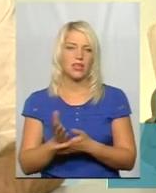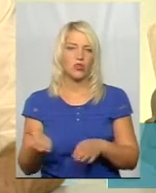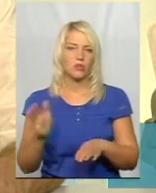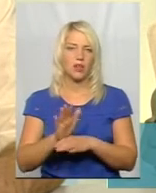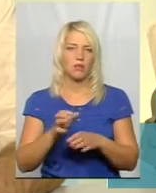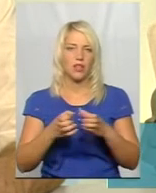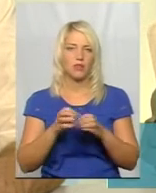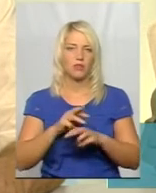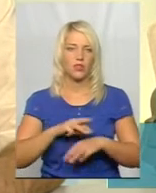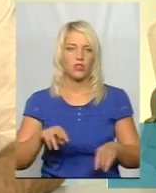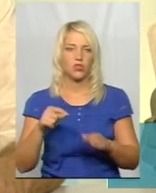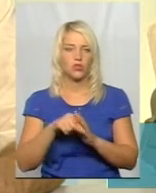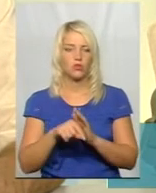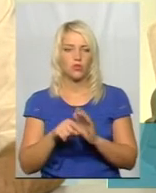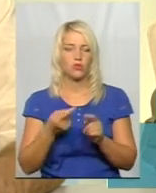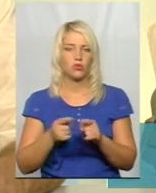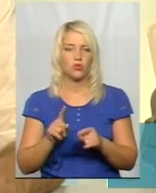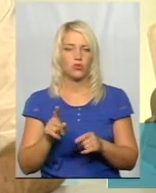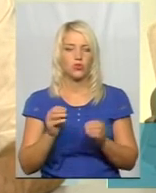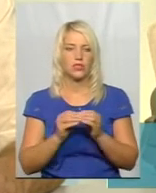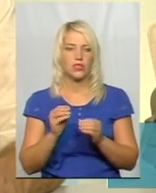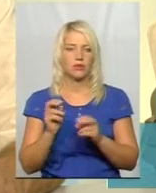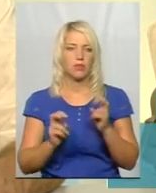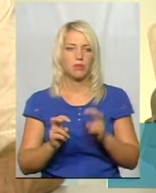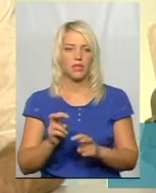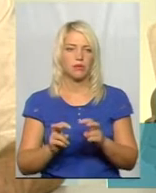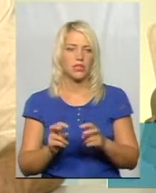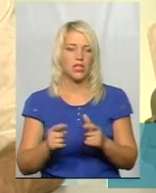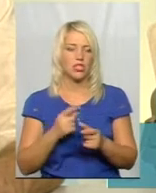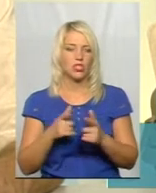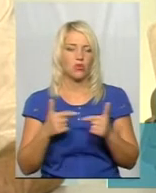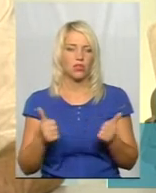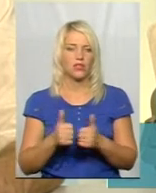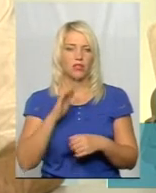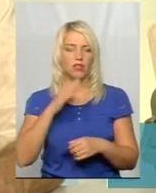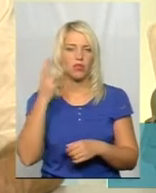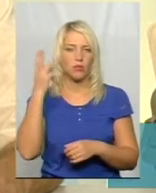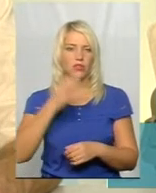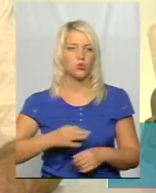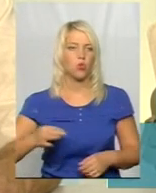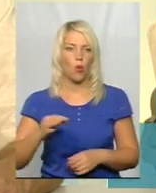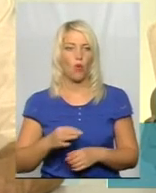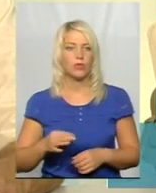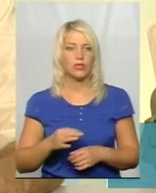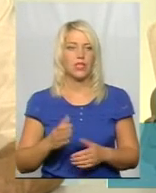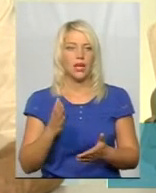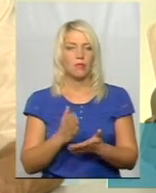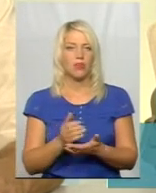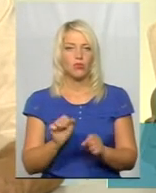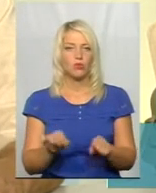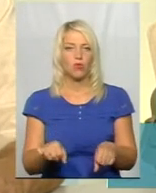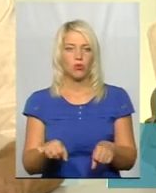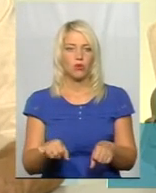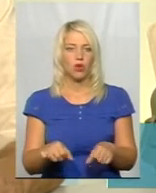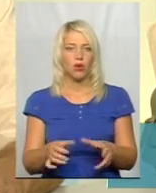Кабінету міністрів стосовно того, що 10 підприємств чи організацій нашої Хмельницької області мають змогу